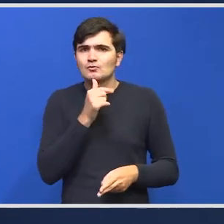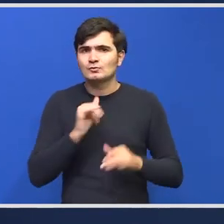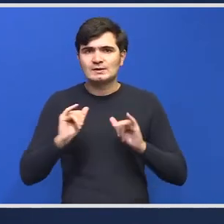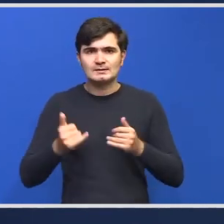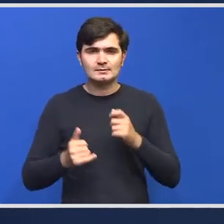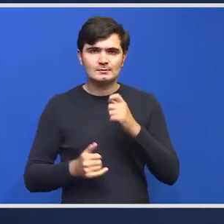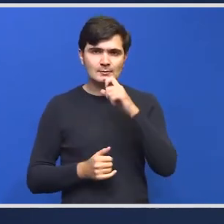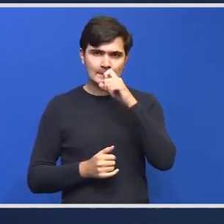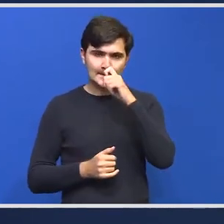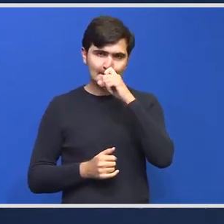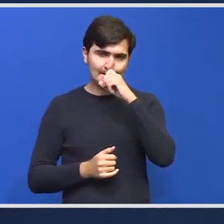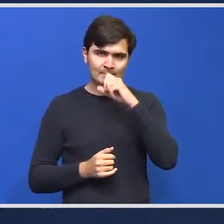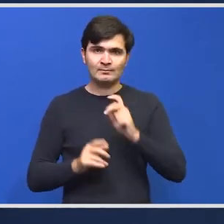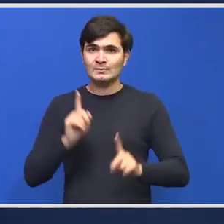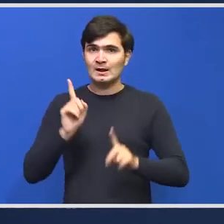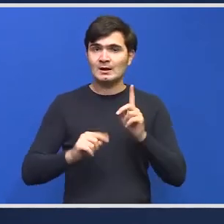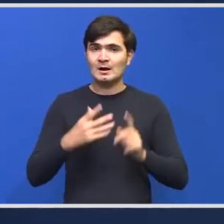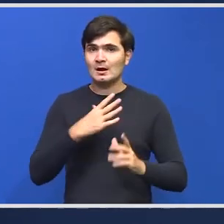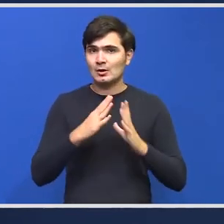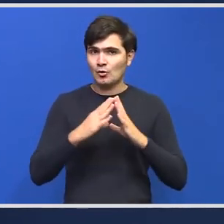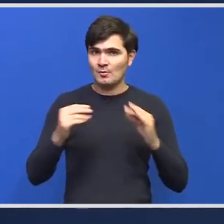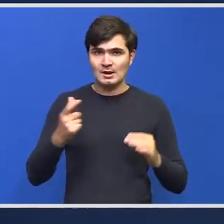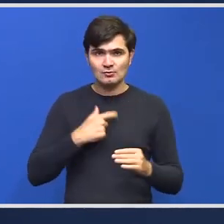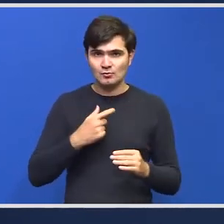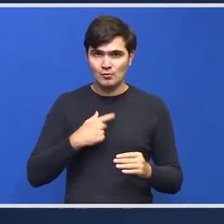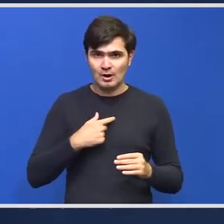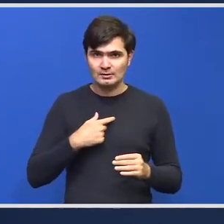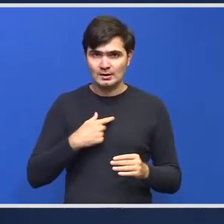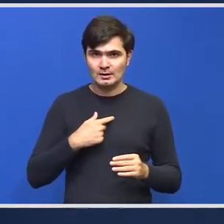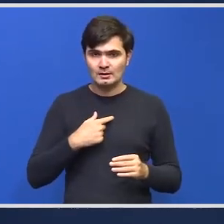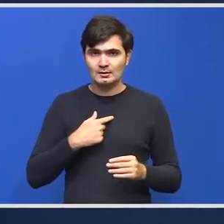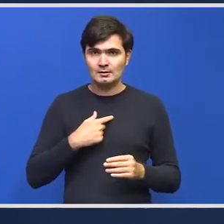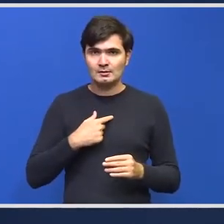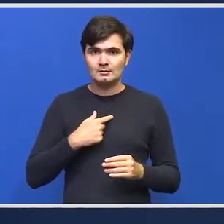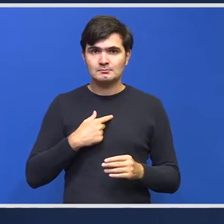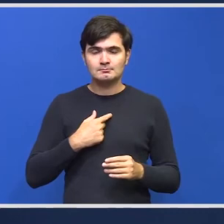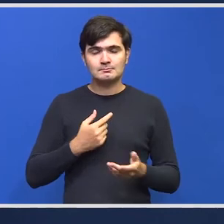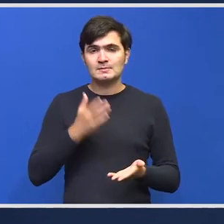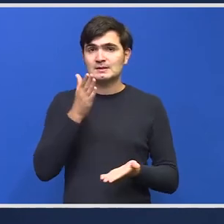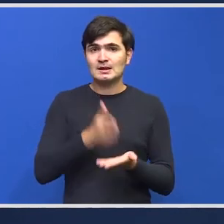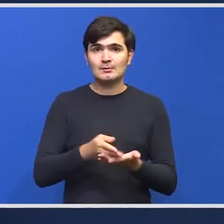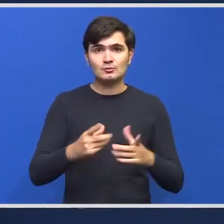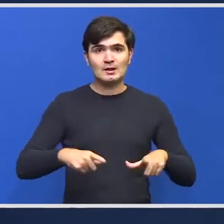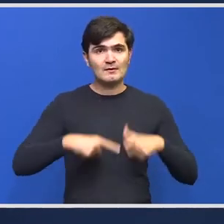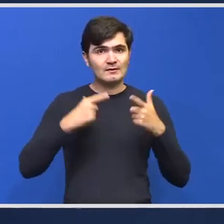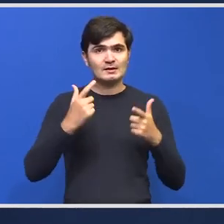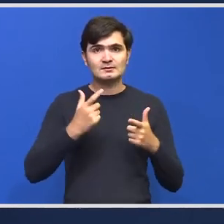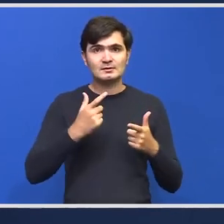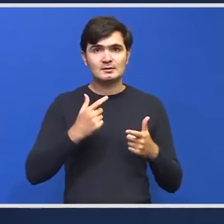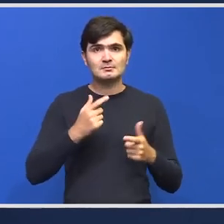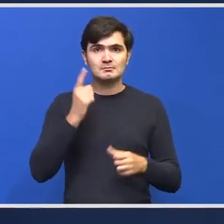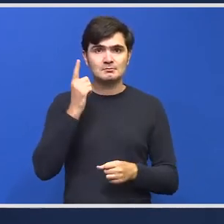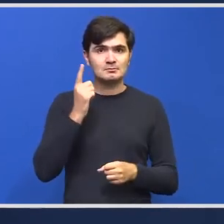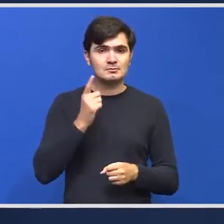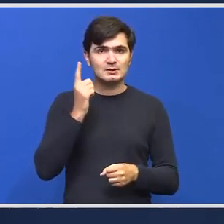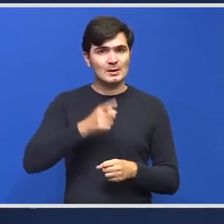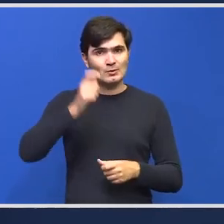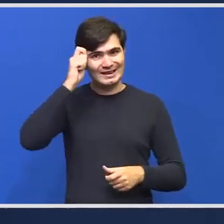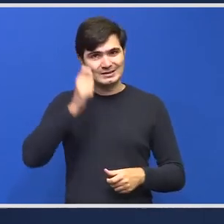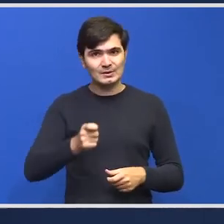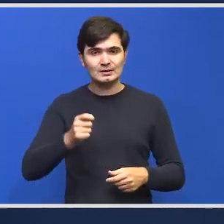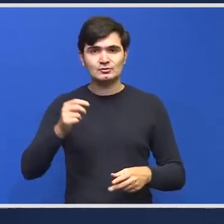acest lucru dacă România nu poate dreptul la viață este de necontestat și se aplică